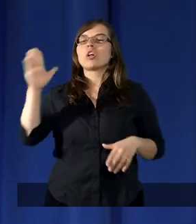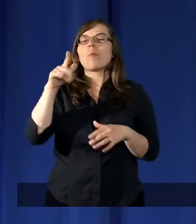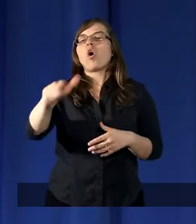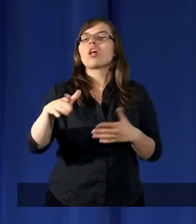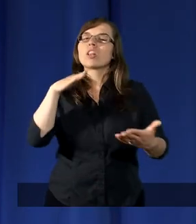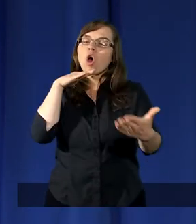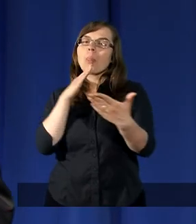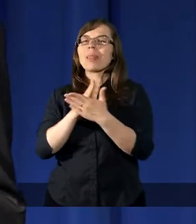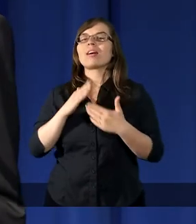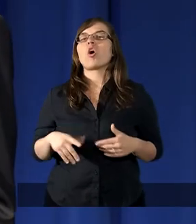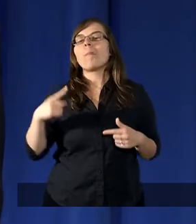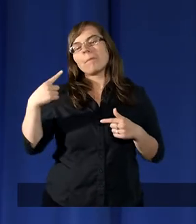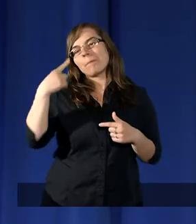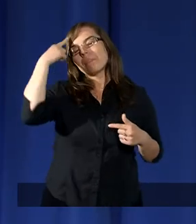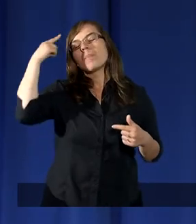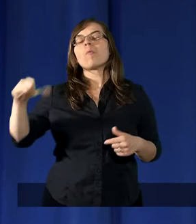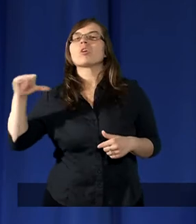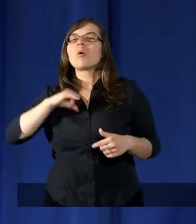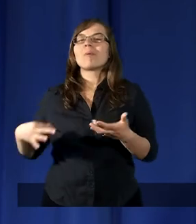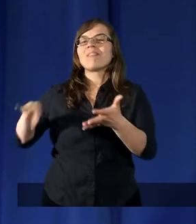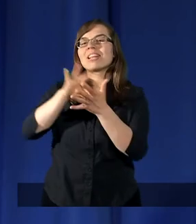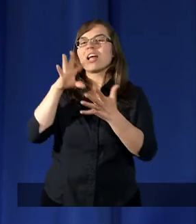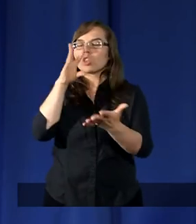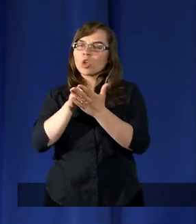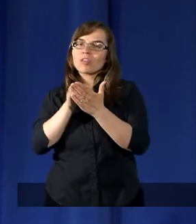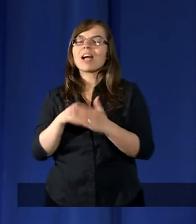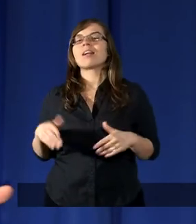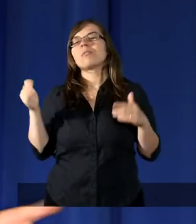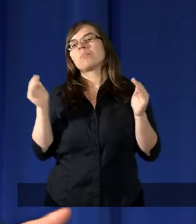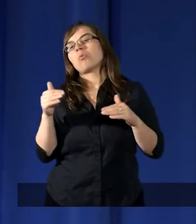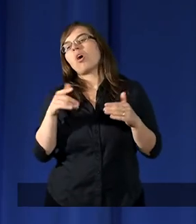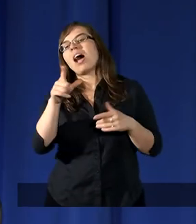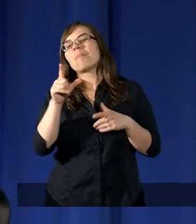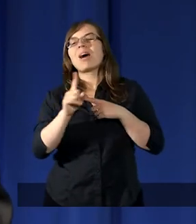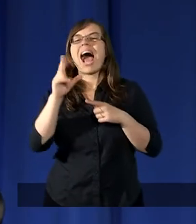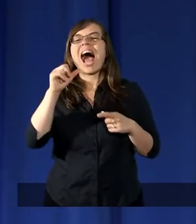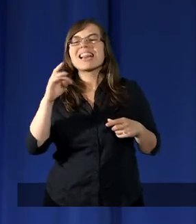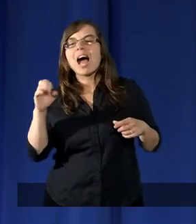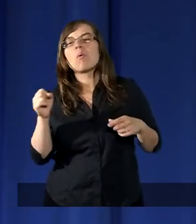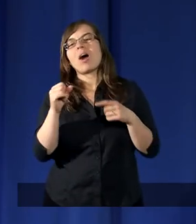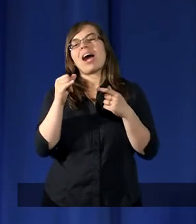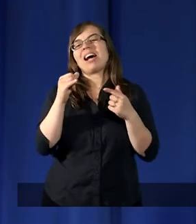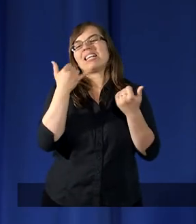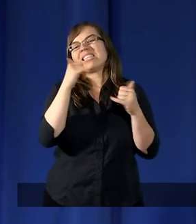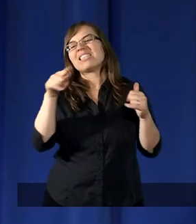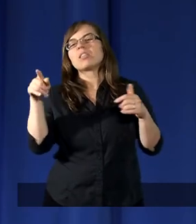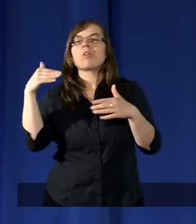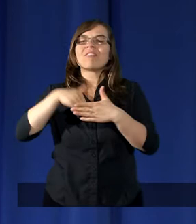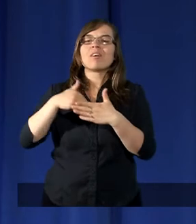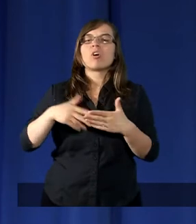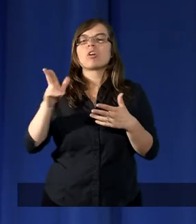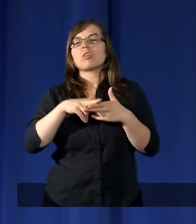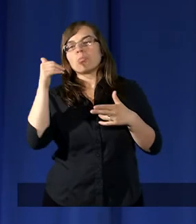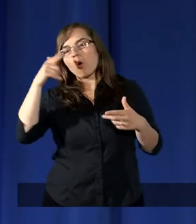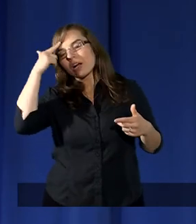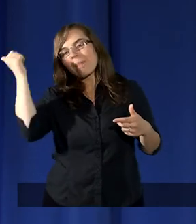tylko przypominam sobie pewne doświadczenie, może Broda Hatała, który wtedy był wychowawcą, może też to